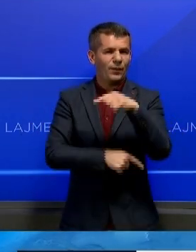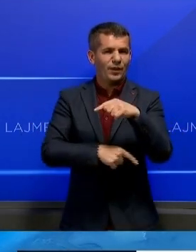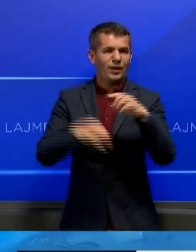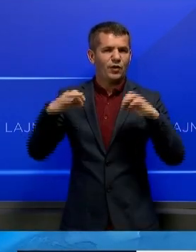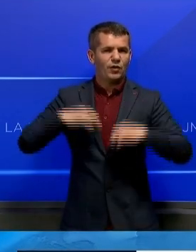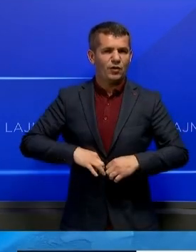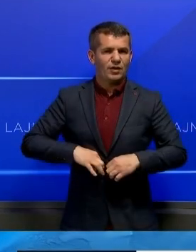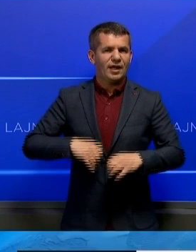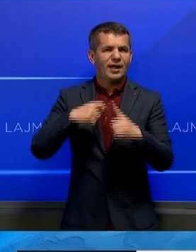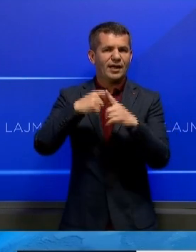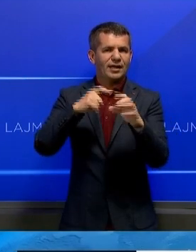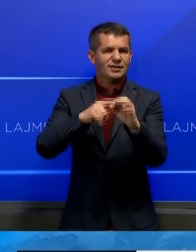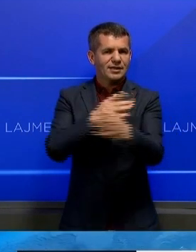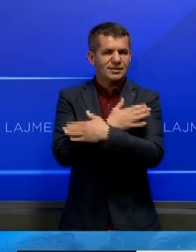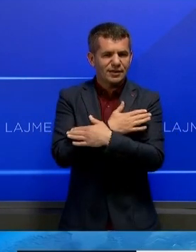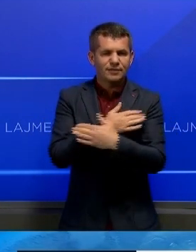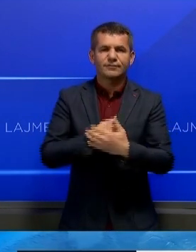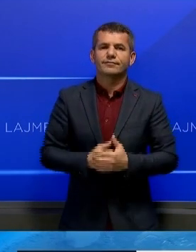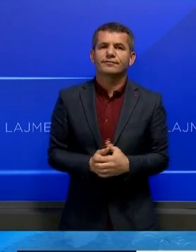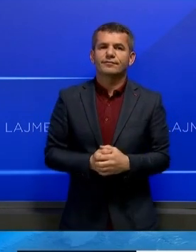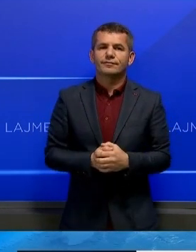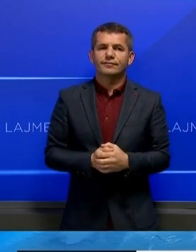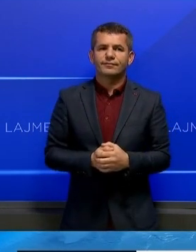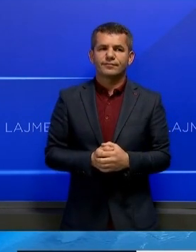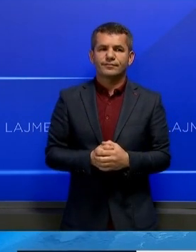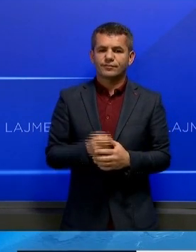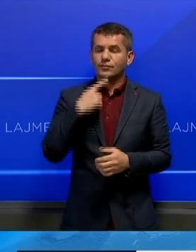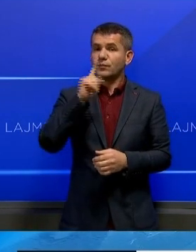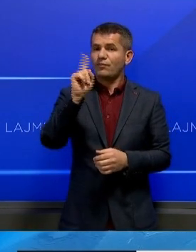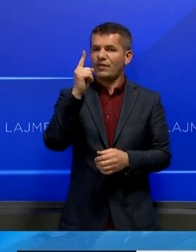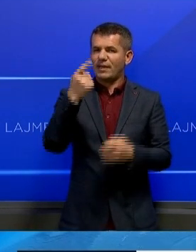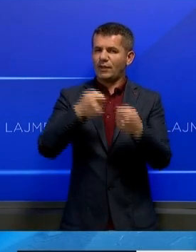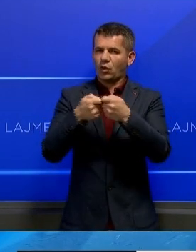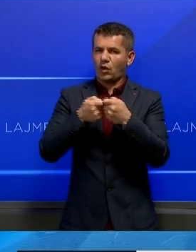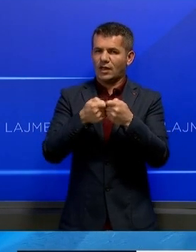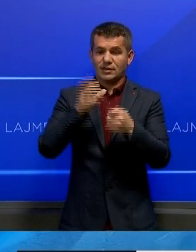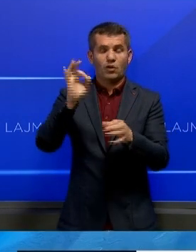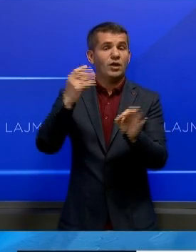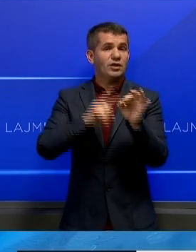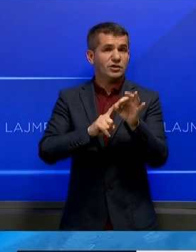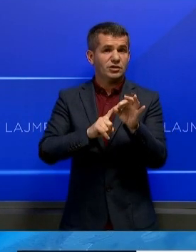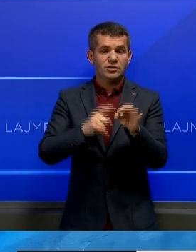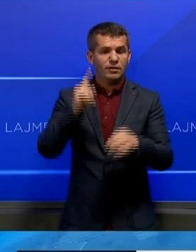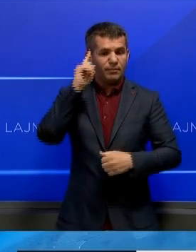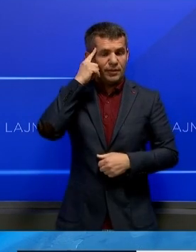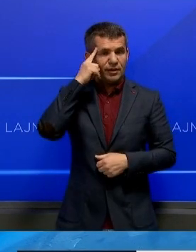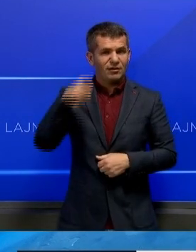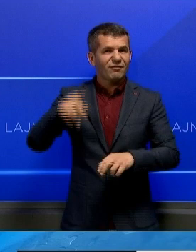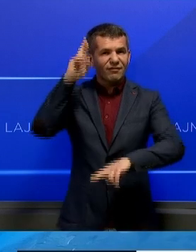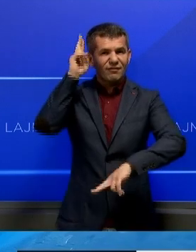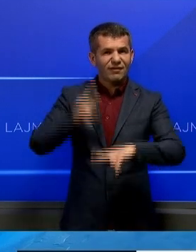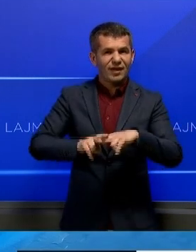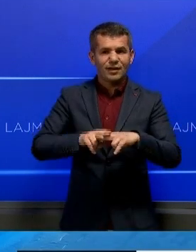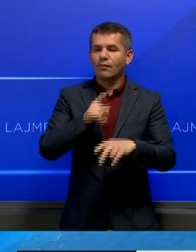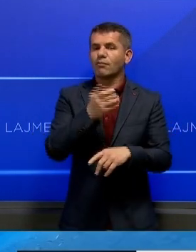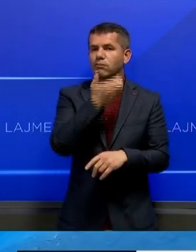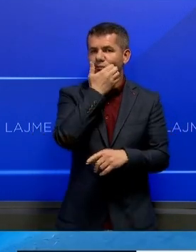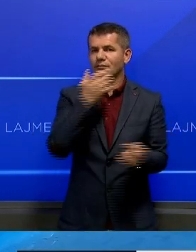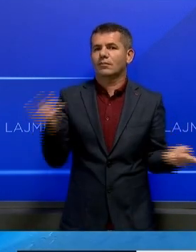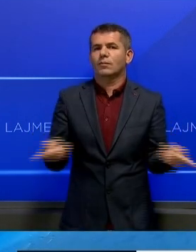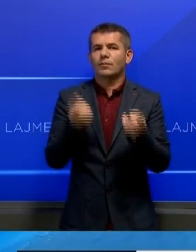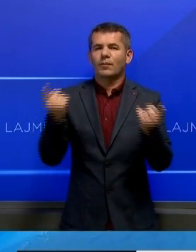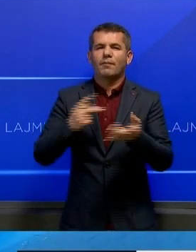kryetarës Këqëzës Valdete Daka. Njëm djetë organizatat jo qëvritare vlerësojnë se kjo vendim është i motivuar